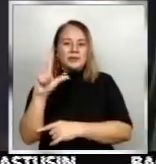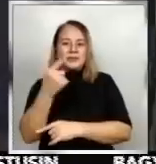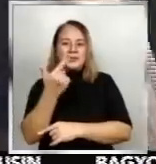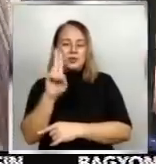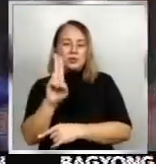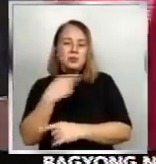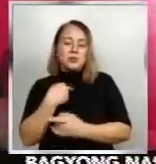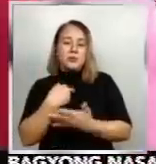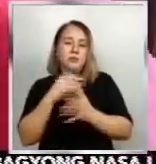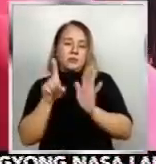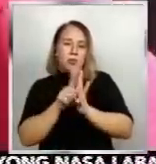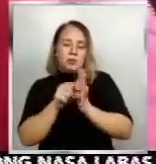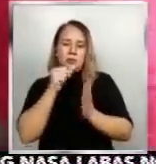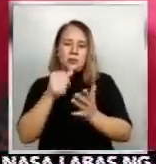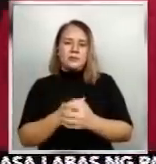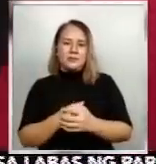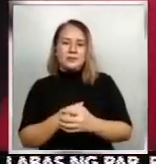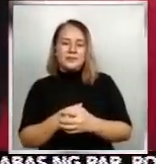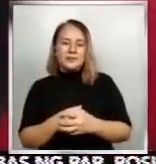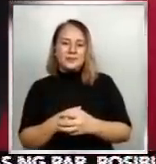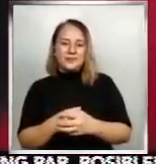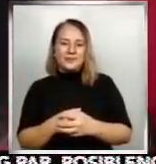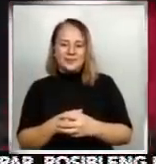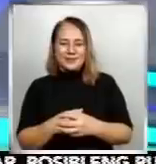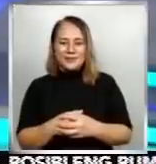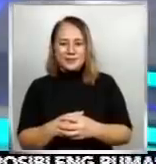niya. Ivan Merina Nakatutok, 24 Horas.